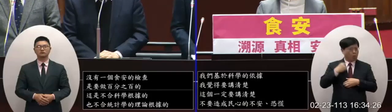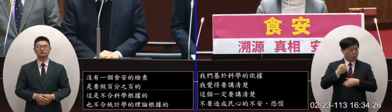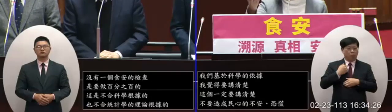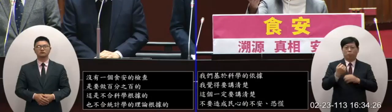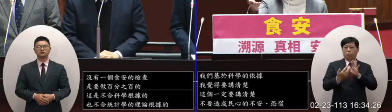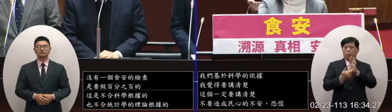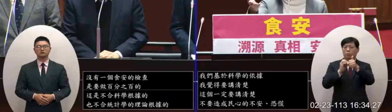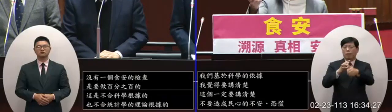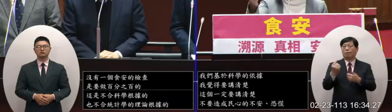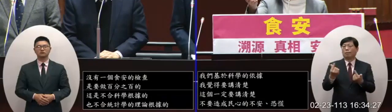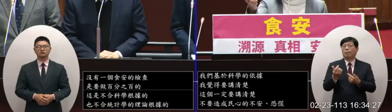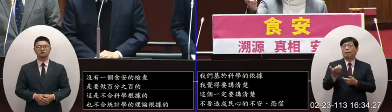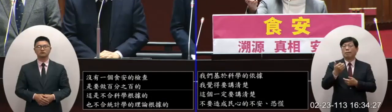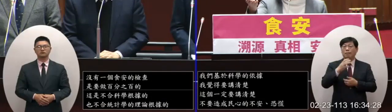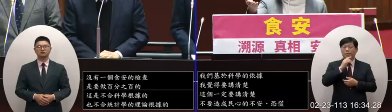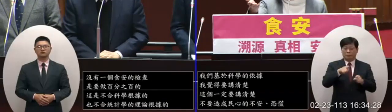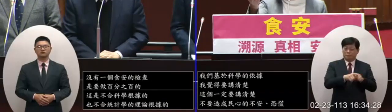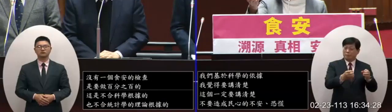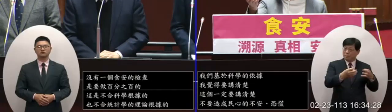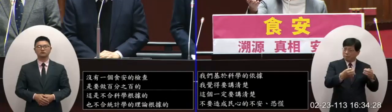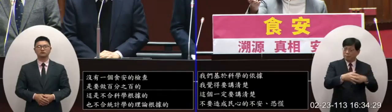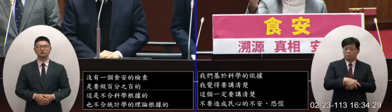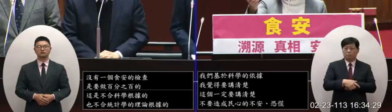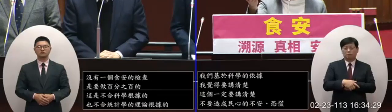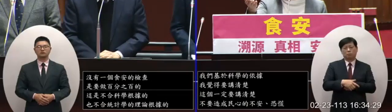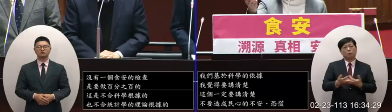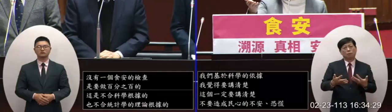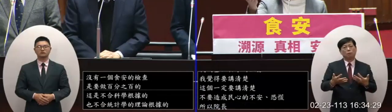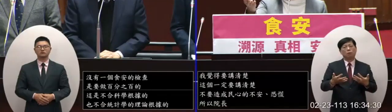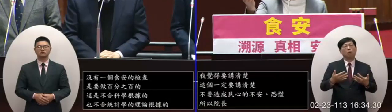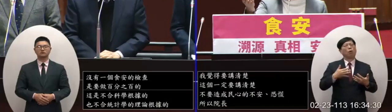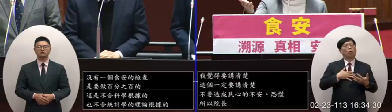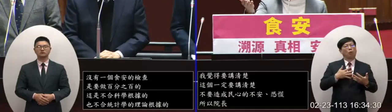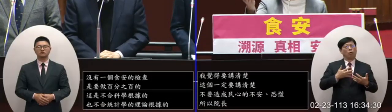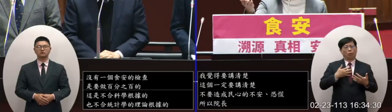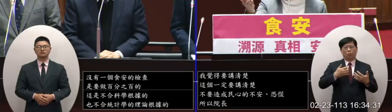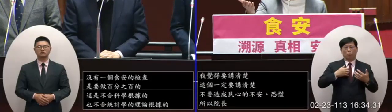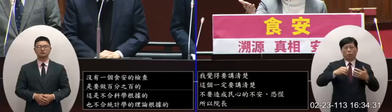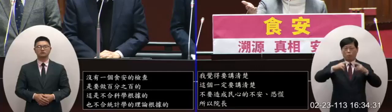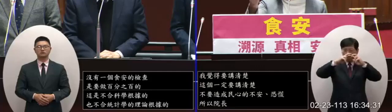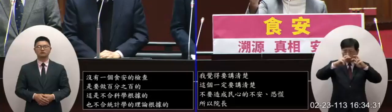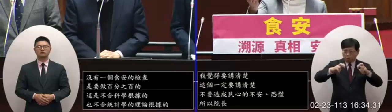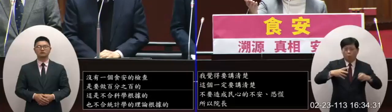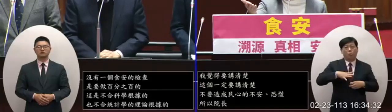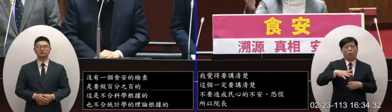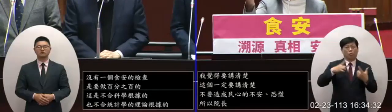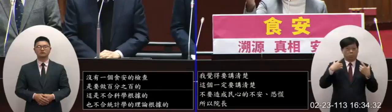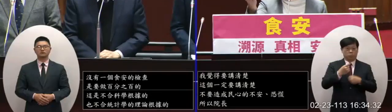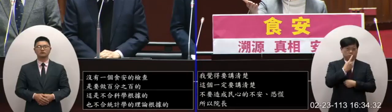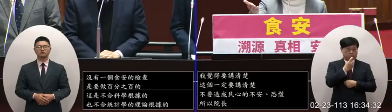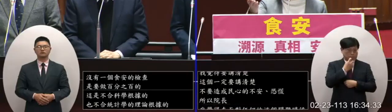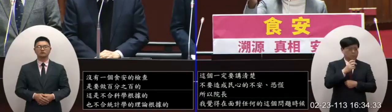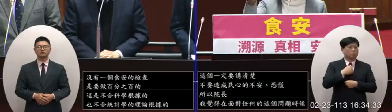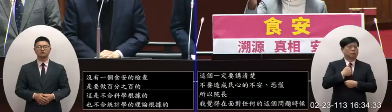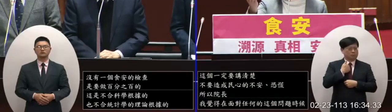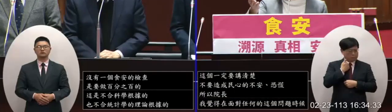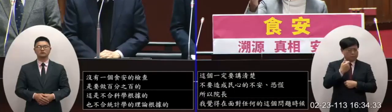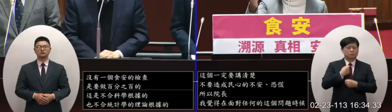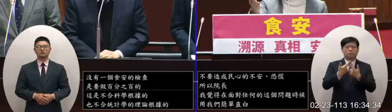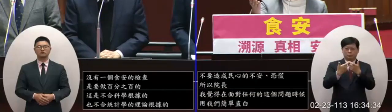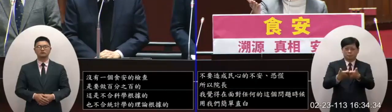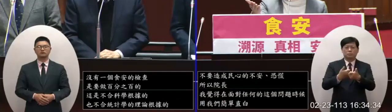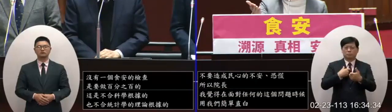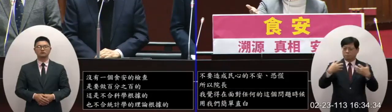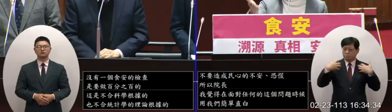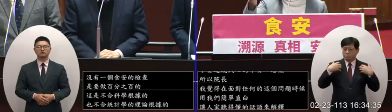解釋像剛剛我們的一番討論我覺得就會讓人家更清楚的明白說中央是有誠意而且中